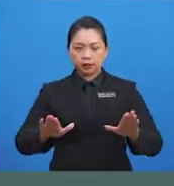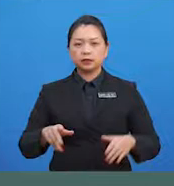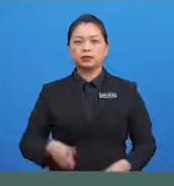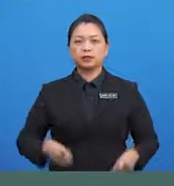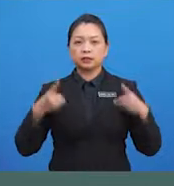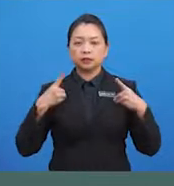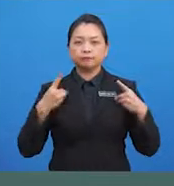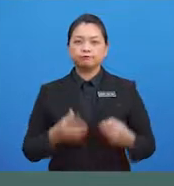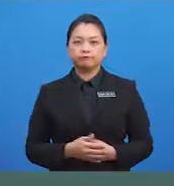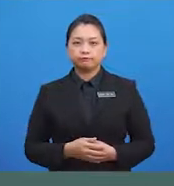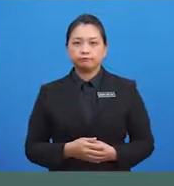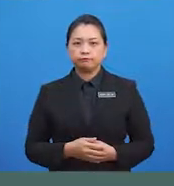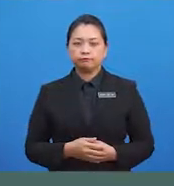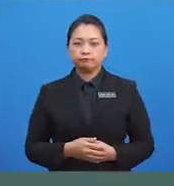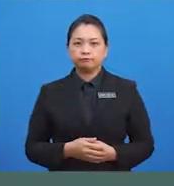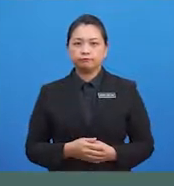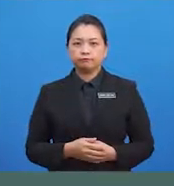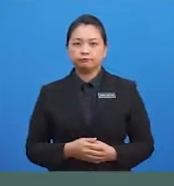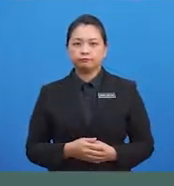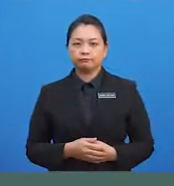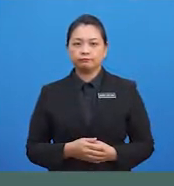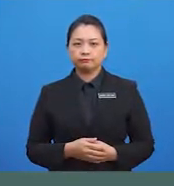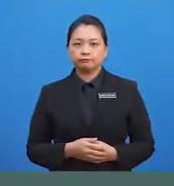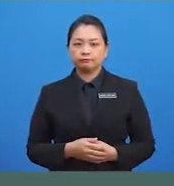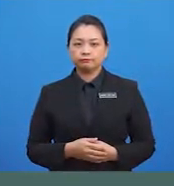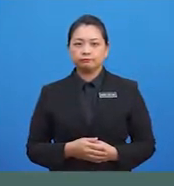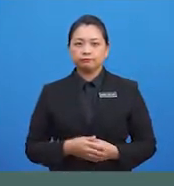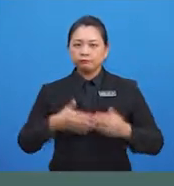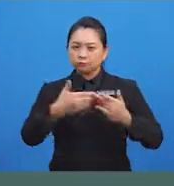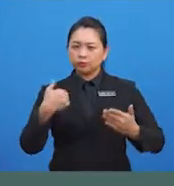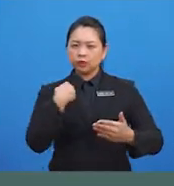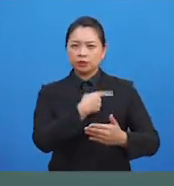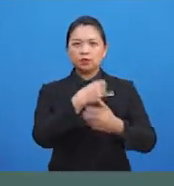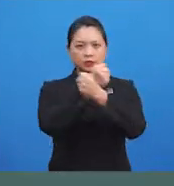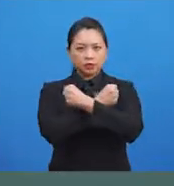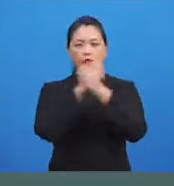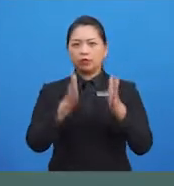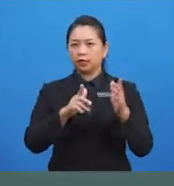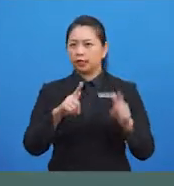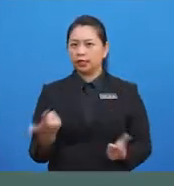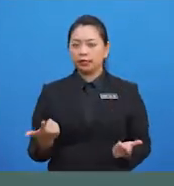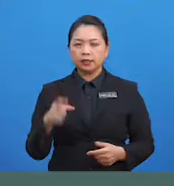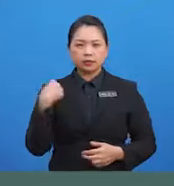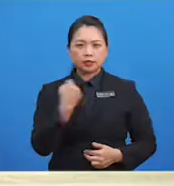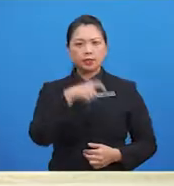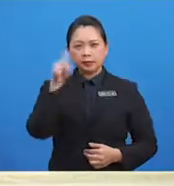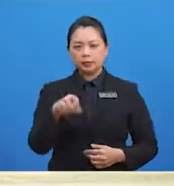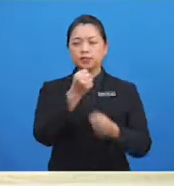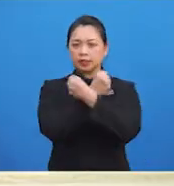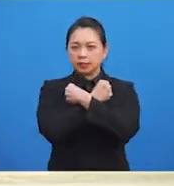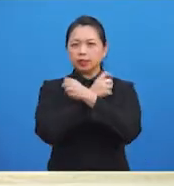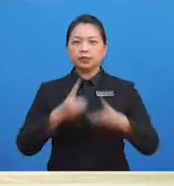menyayangi diri kita sendiri Kita boleh menyayangi diri kita sendiri